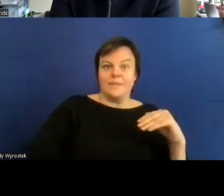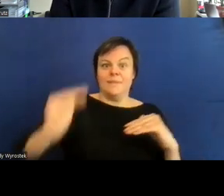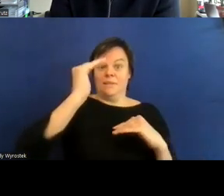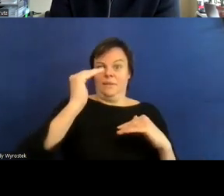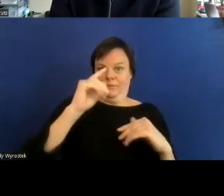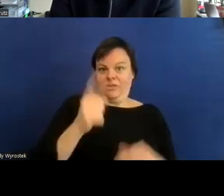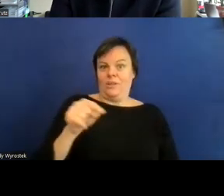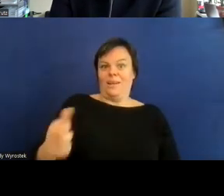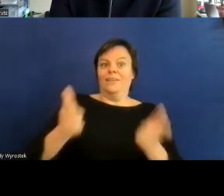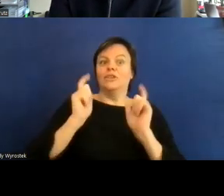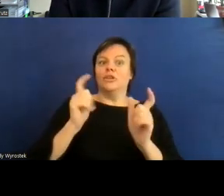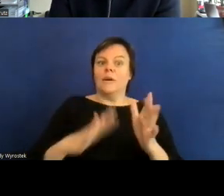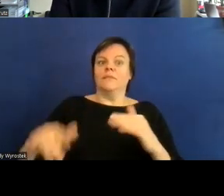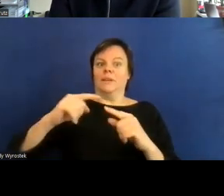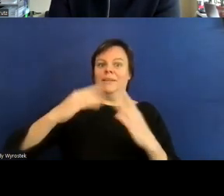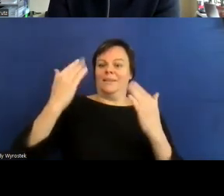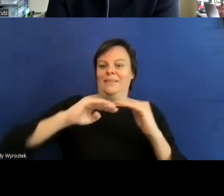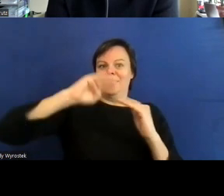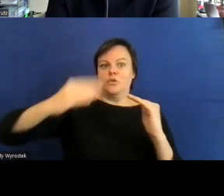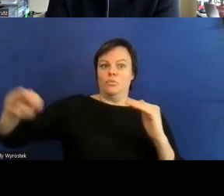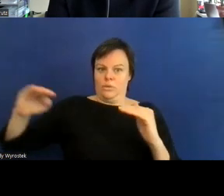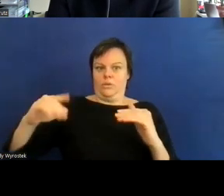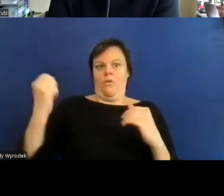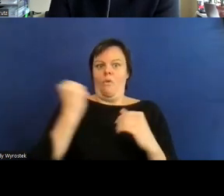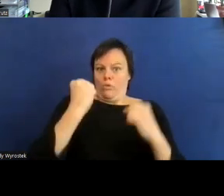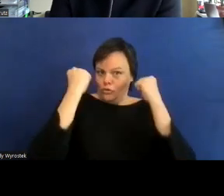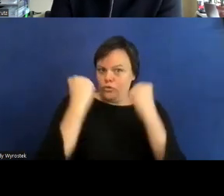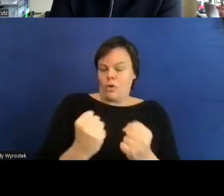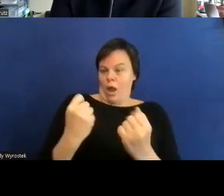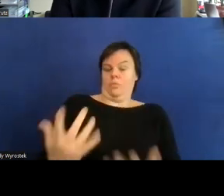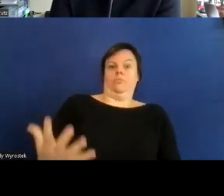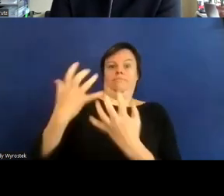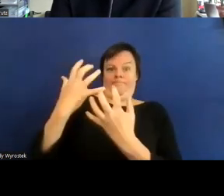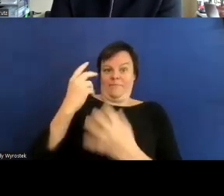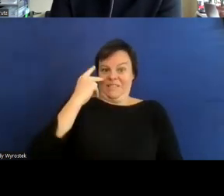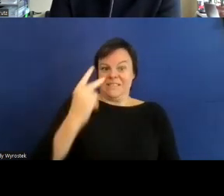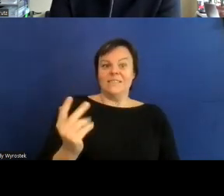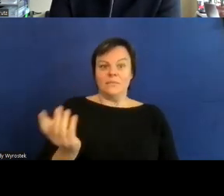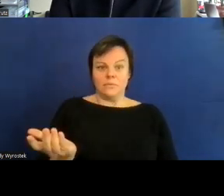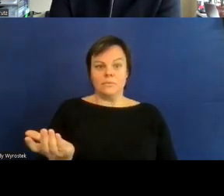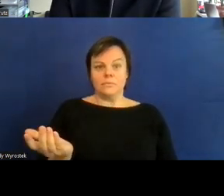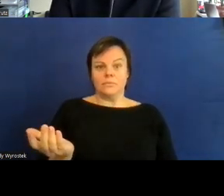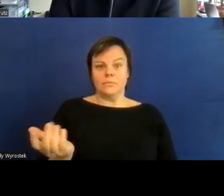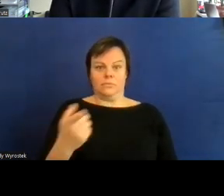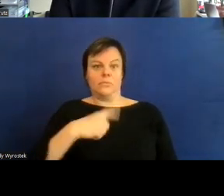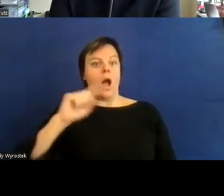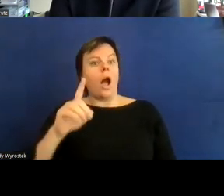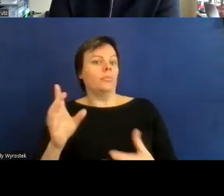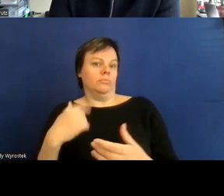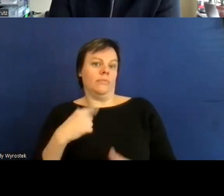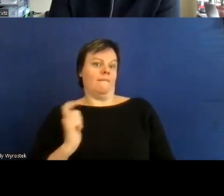wir gehen auch davon aus dass in anderen teilbereichen eben